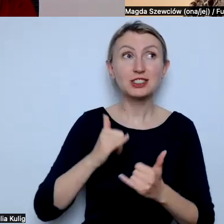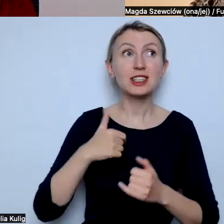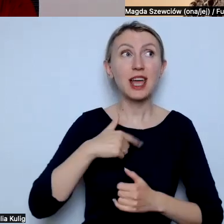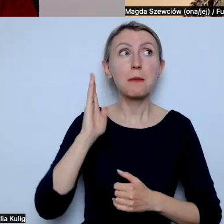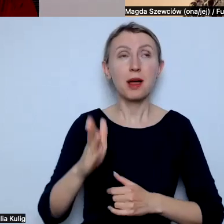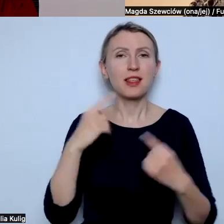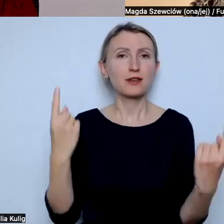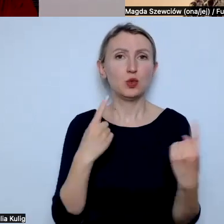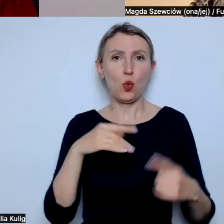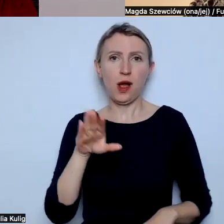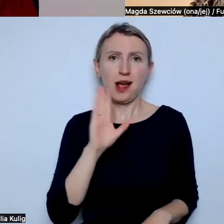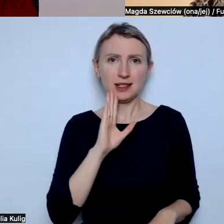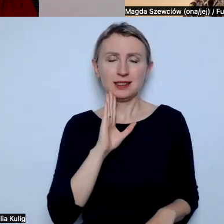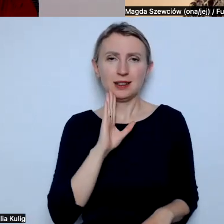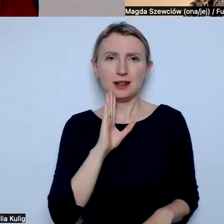sytuacji,